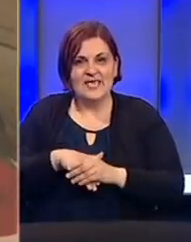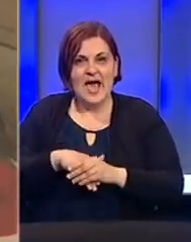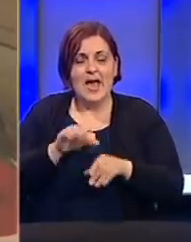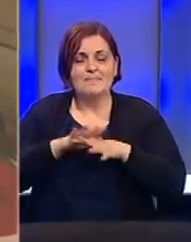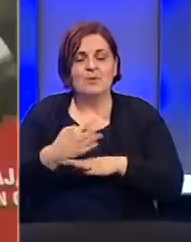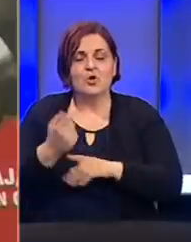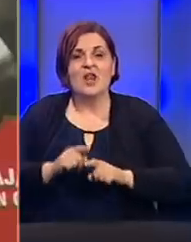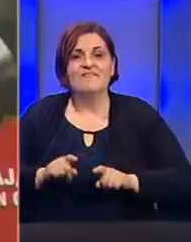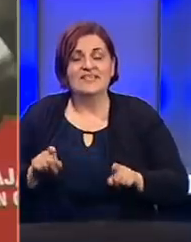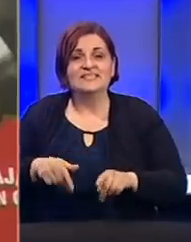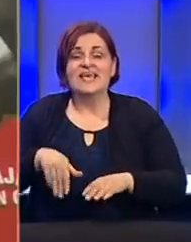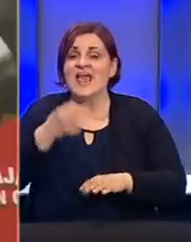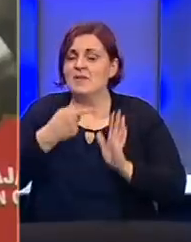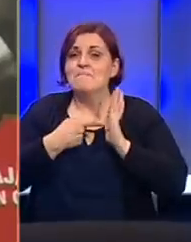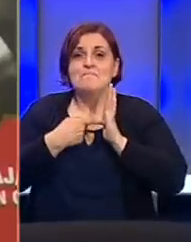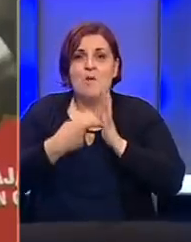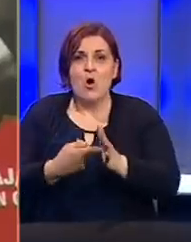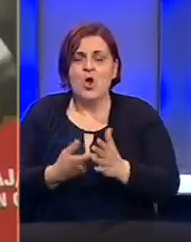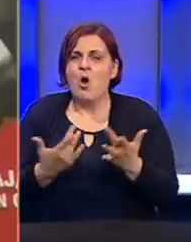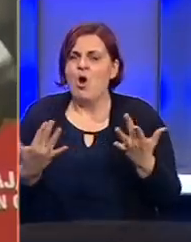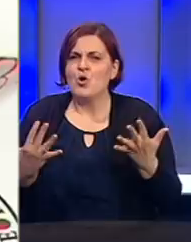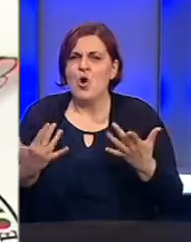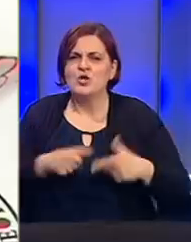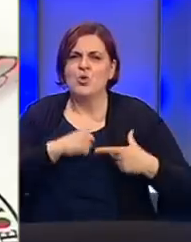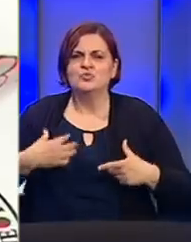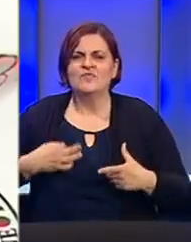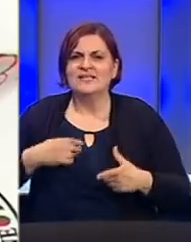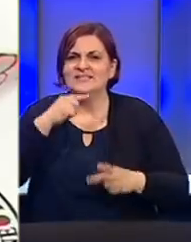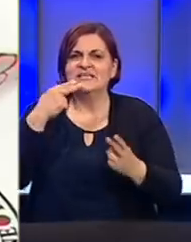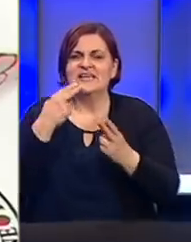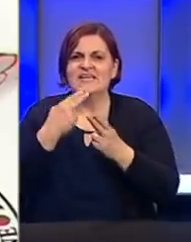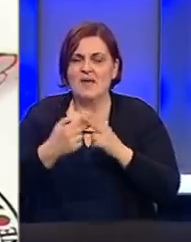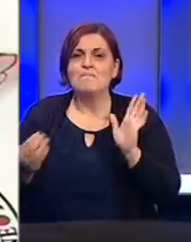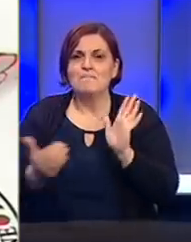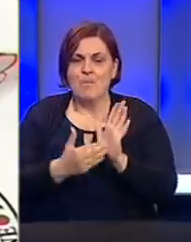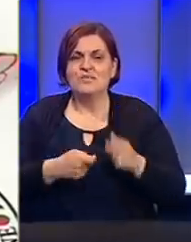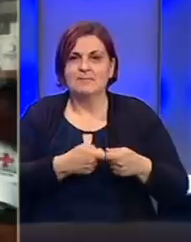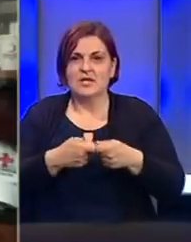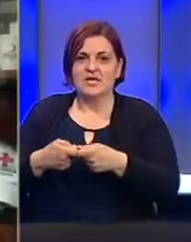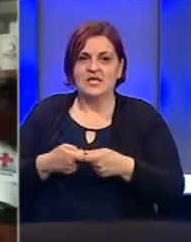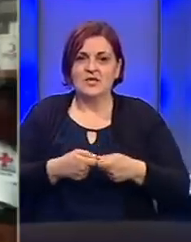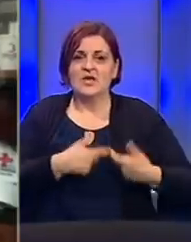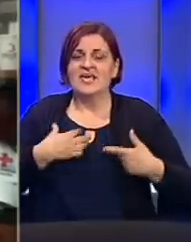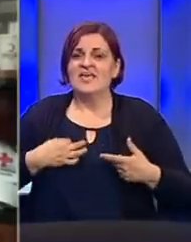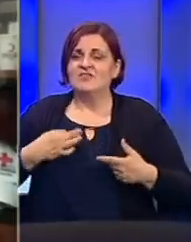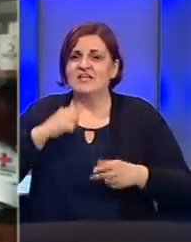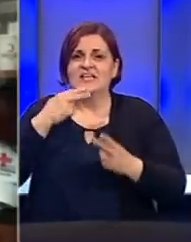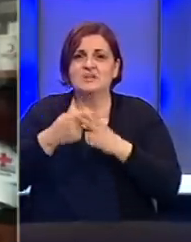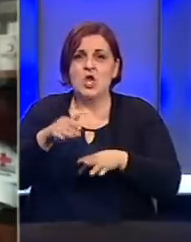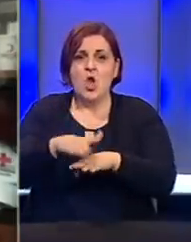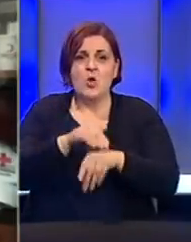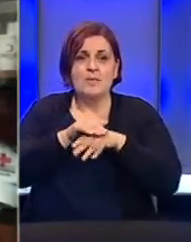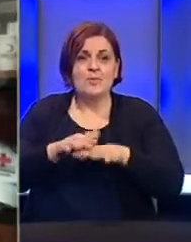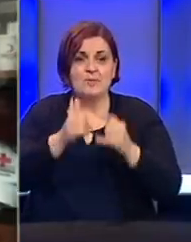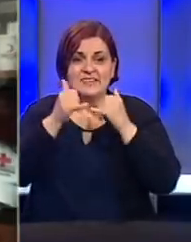Pandemija koronavirusa najbolji je pokazatelj koliko su volonteri Crvenog krsta potrebni društvu. Volonteri Crvenog križa od početka